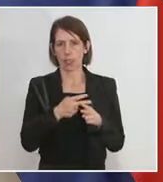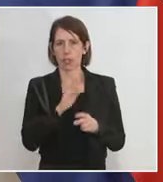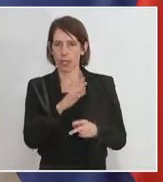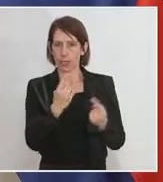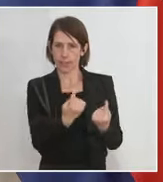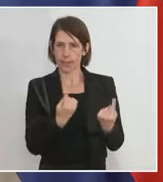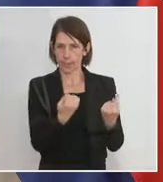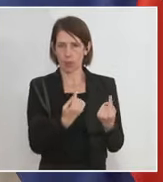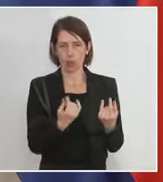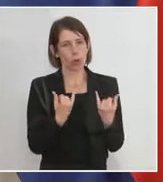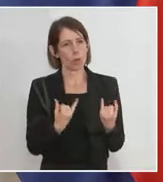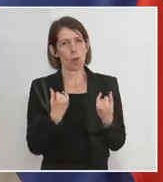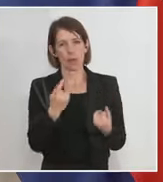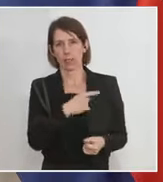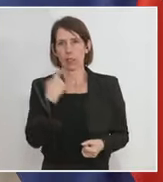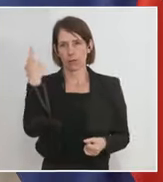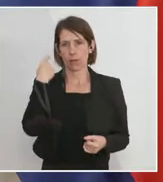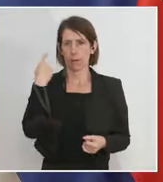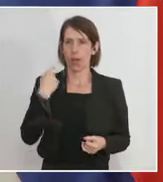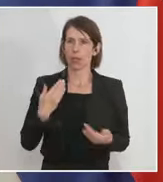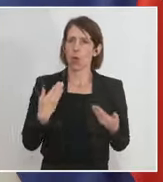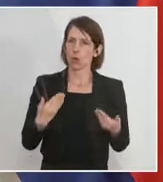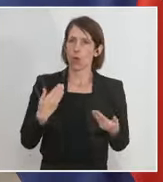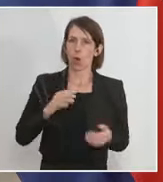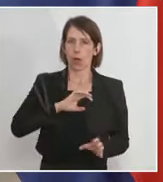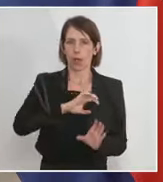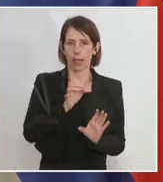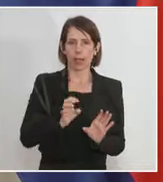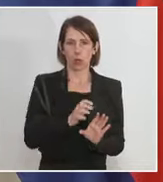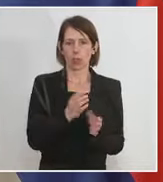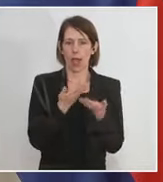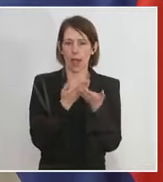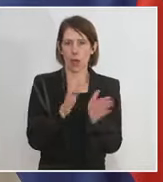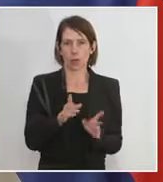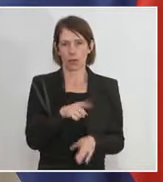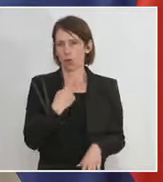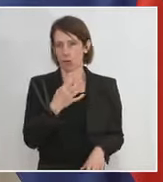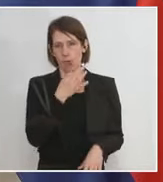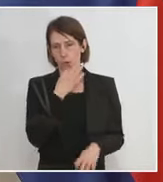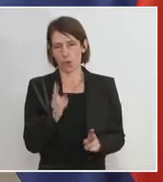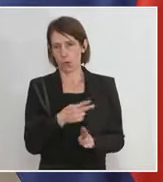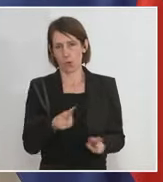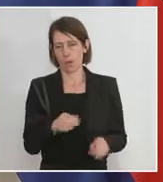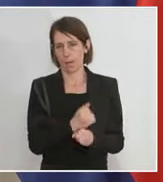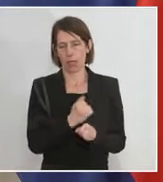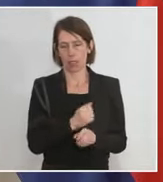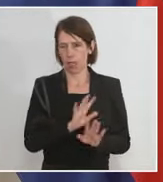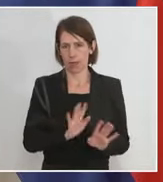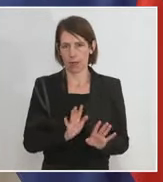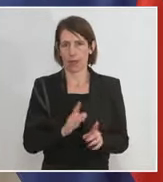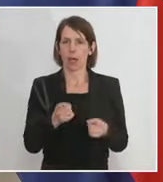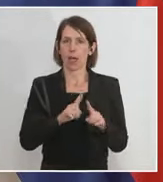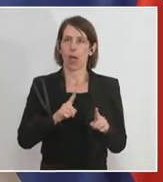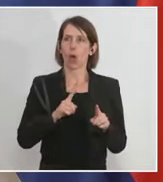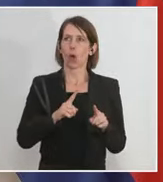sind derzeit zum Schluss gekommen, dass wir eine solche regionale Öffnung nicht machen und derzeit ist auch unsere Politik, sage ich